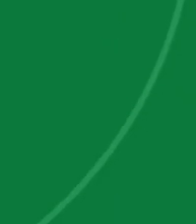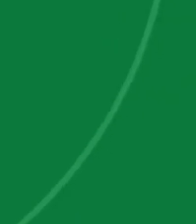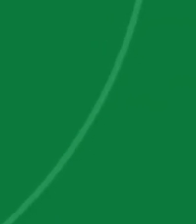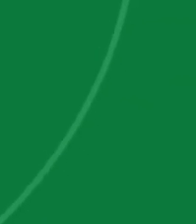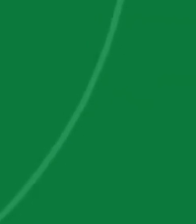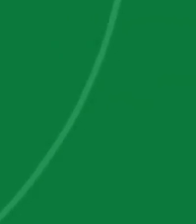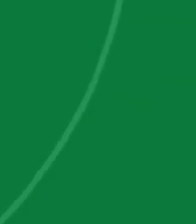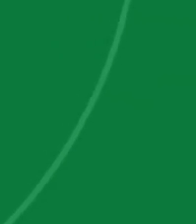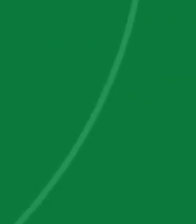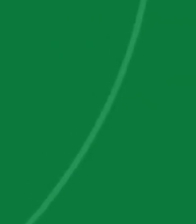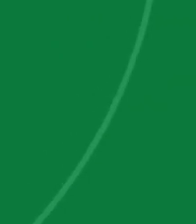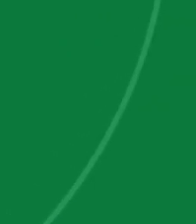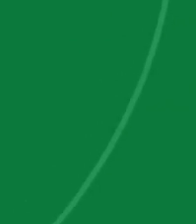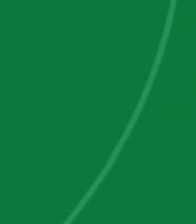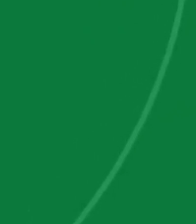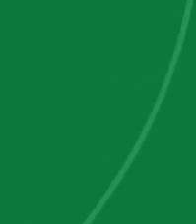Дякую